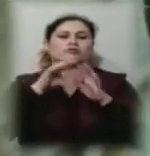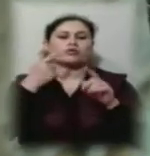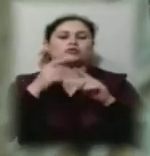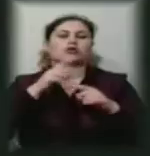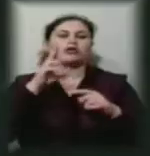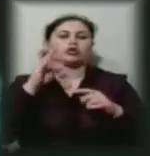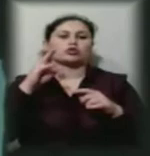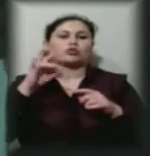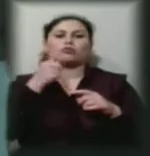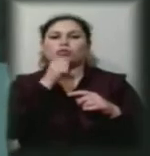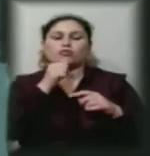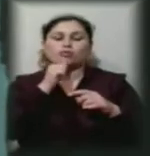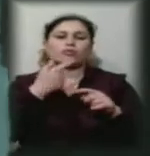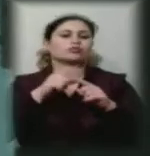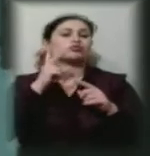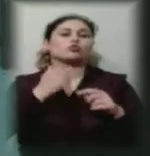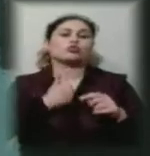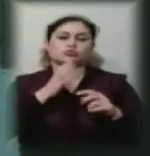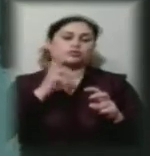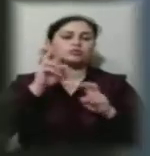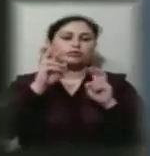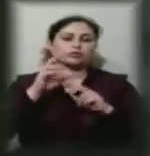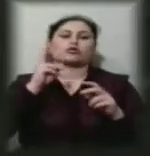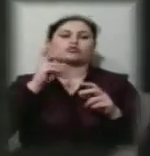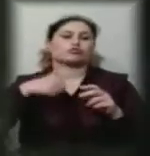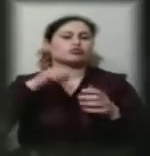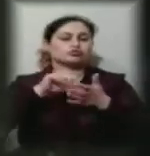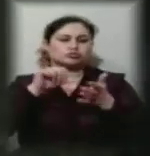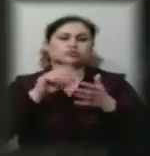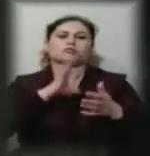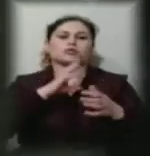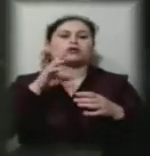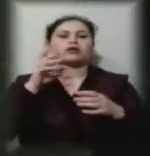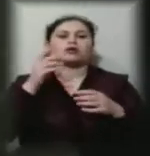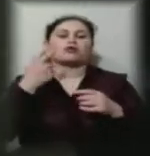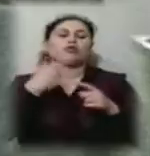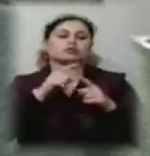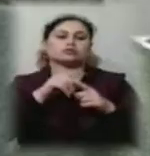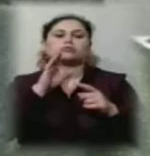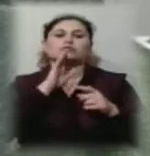у них могли взяти усі охочі. Виконавиця головної ролі говорить, що ці зйомки для неї дебютні.